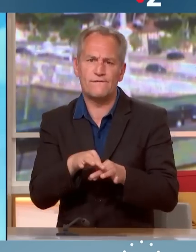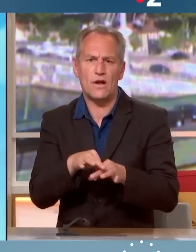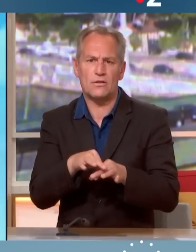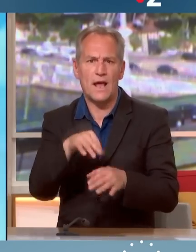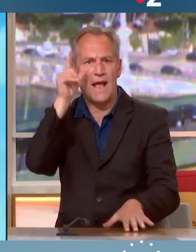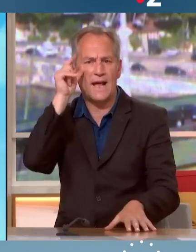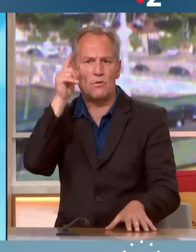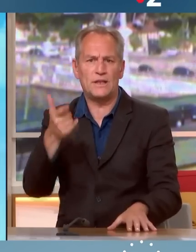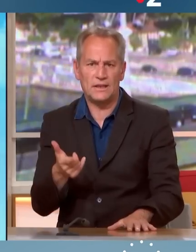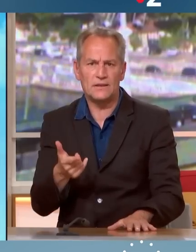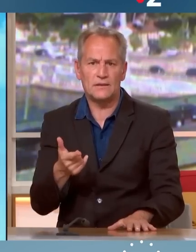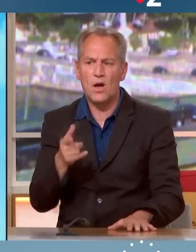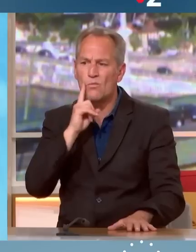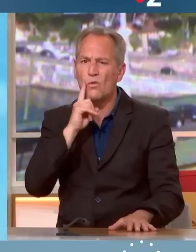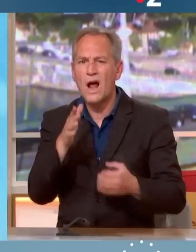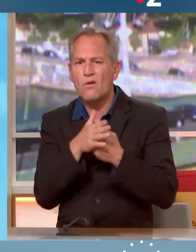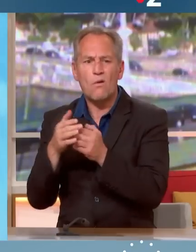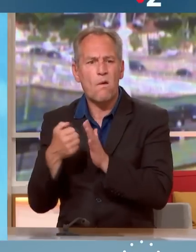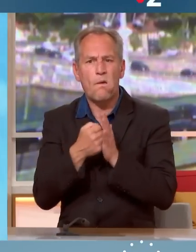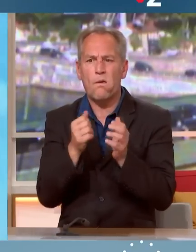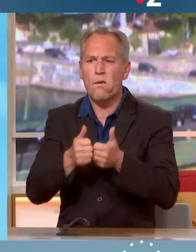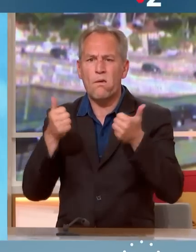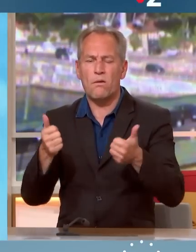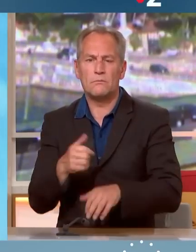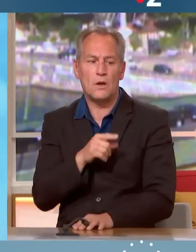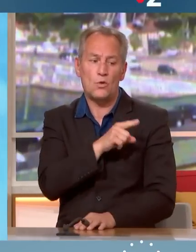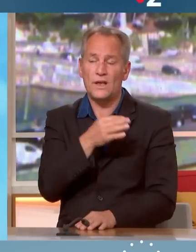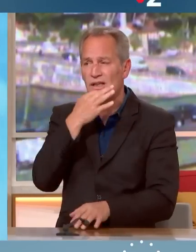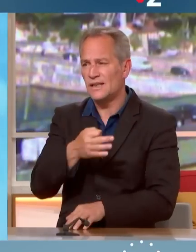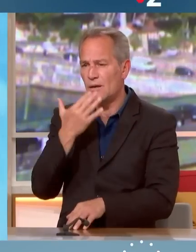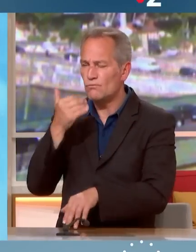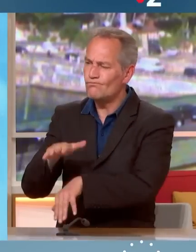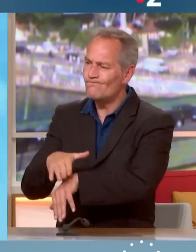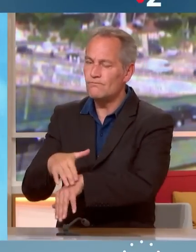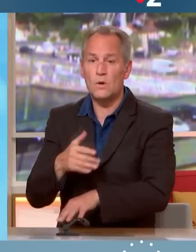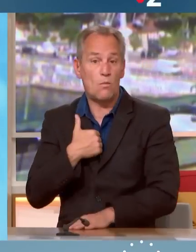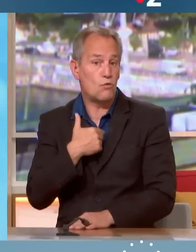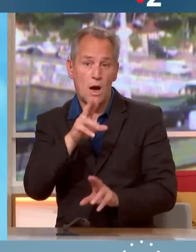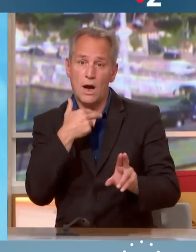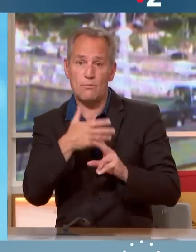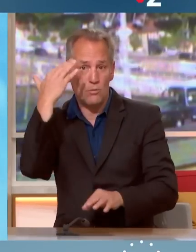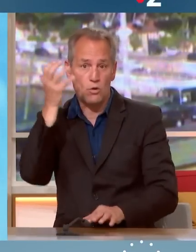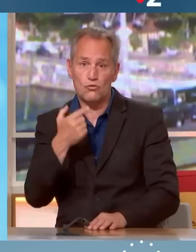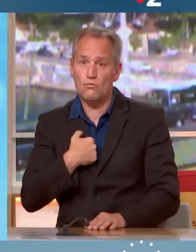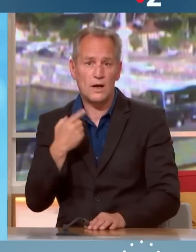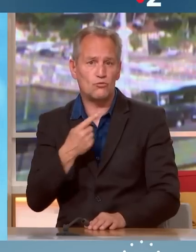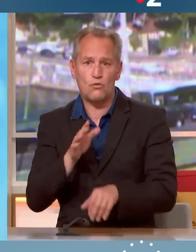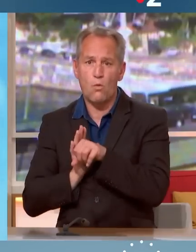mettant, renvoyant dos à dos les extrêmes. Il vous dit, il faut baisser d'enton. Moi, je réponds à M. Mélenchon, j'ai toujours été engagée à gauche,